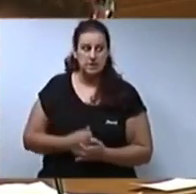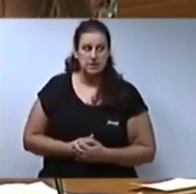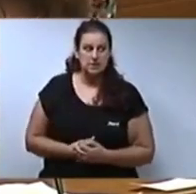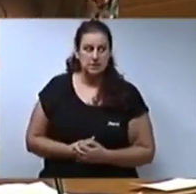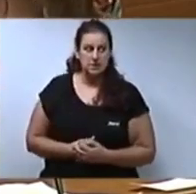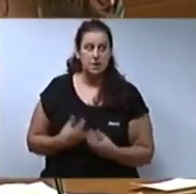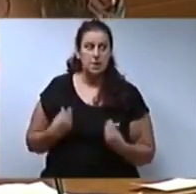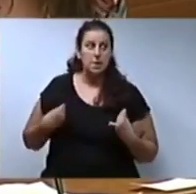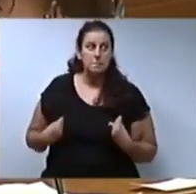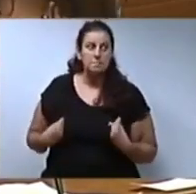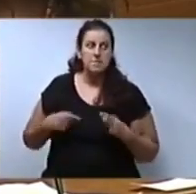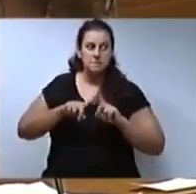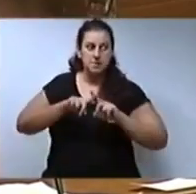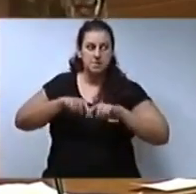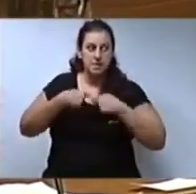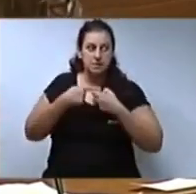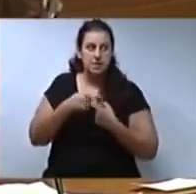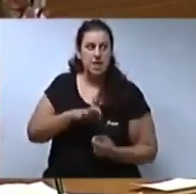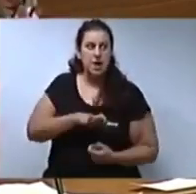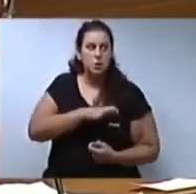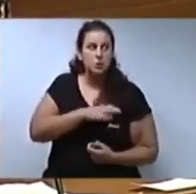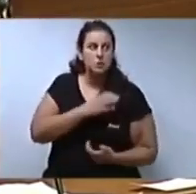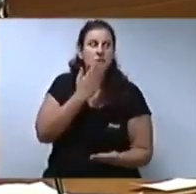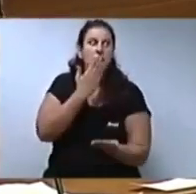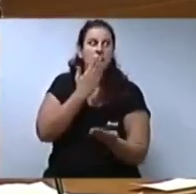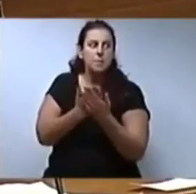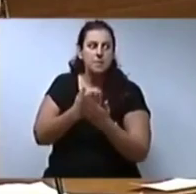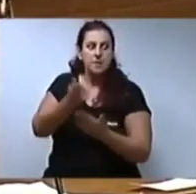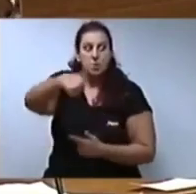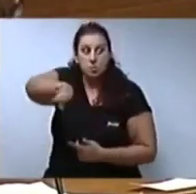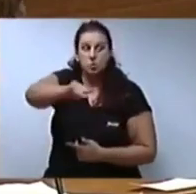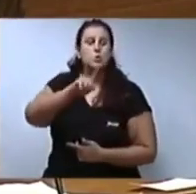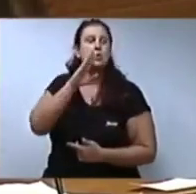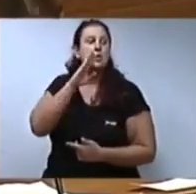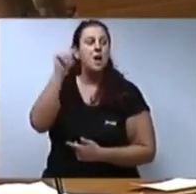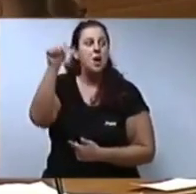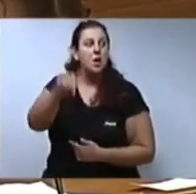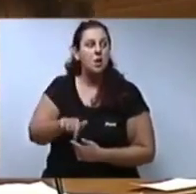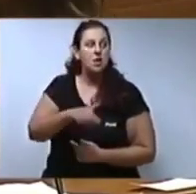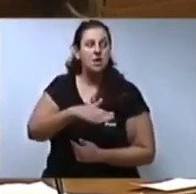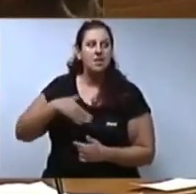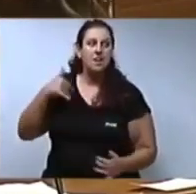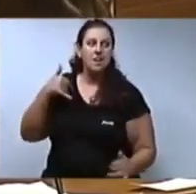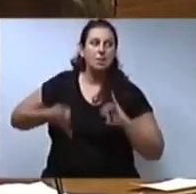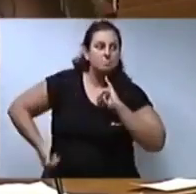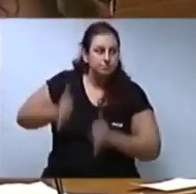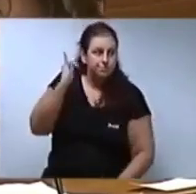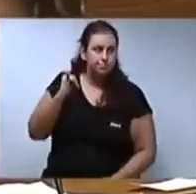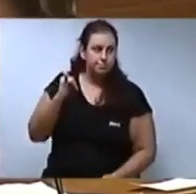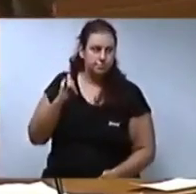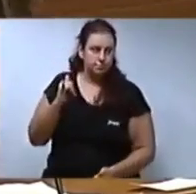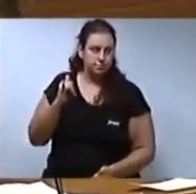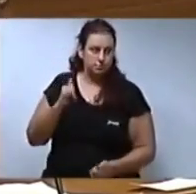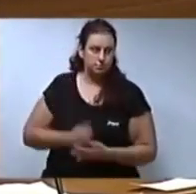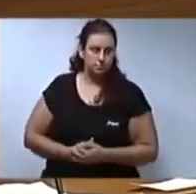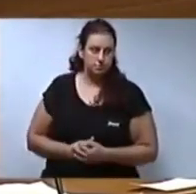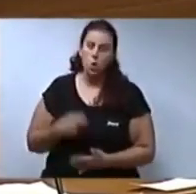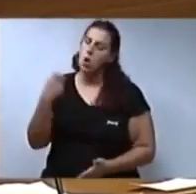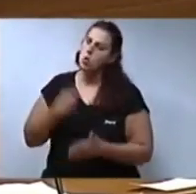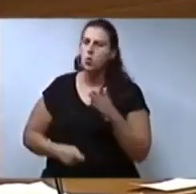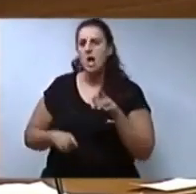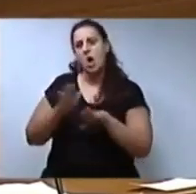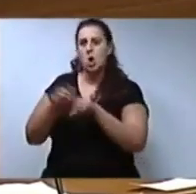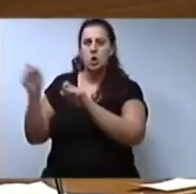la mateixa família que vostè està demanant, que vostès han demanat avui que li peguem una pata en el culo i mano dura con la